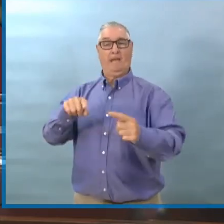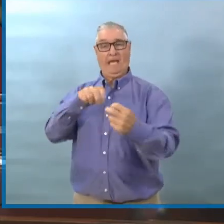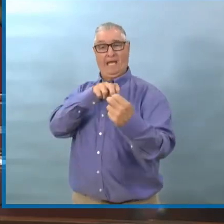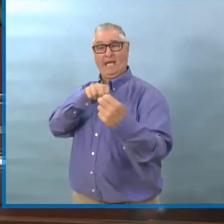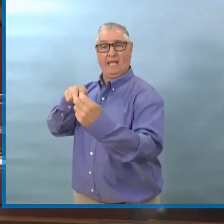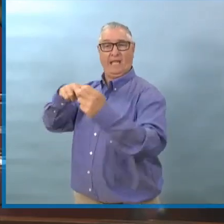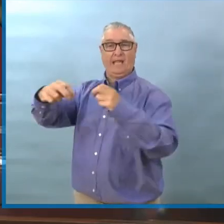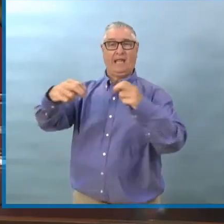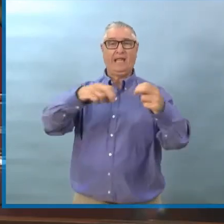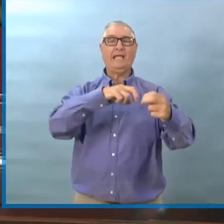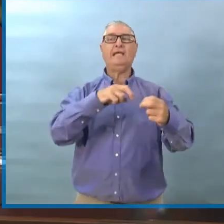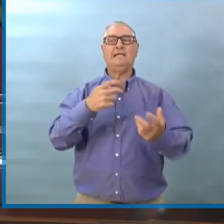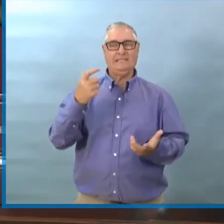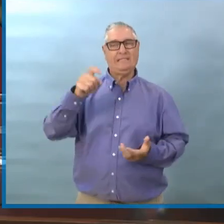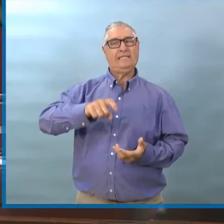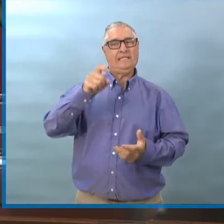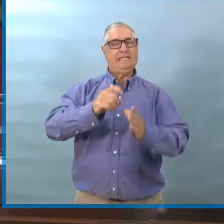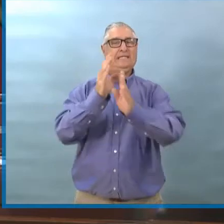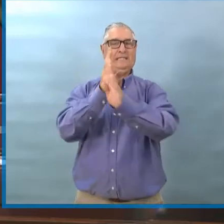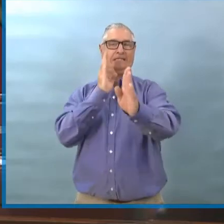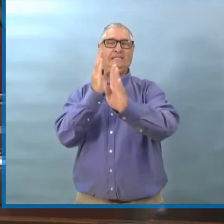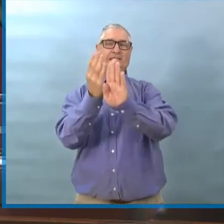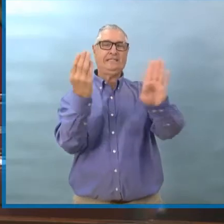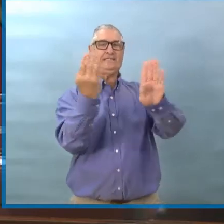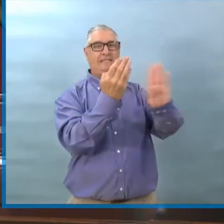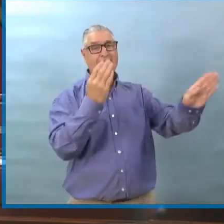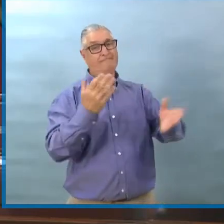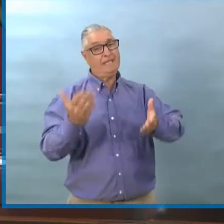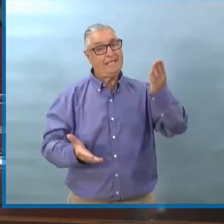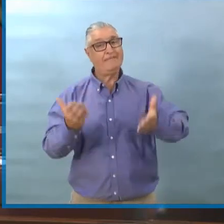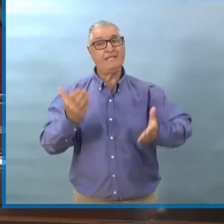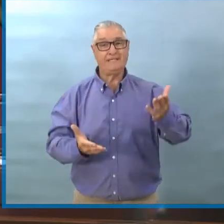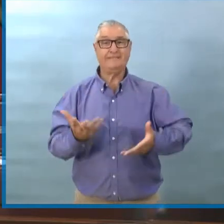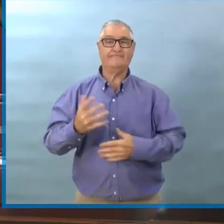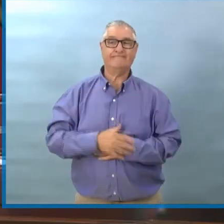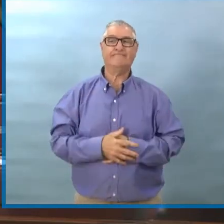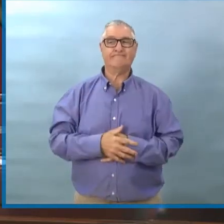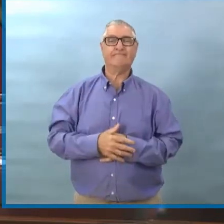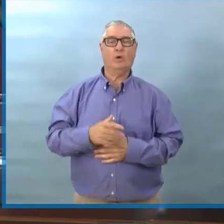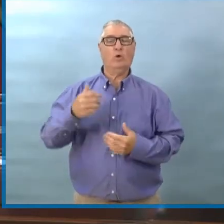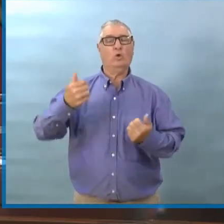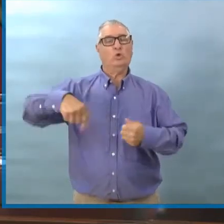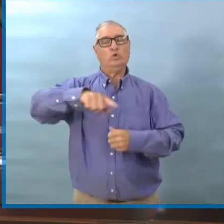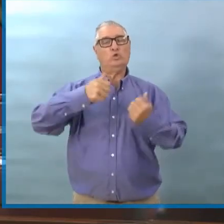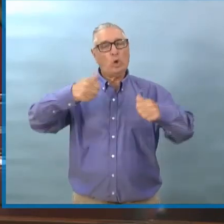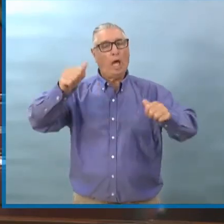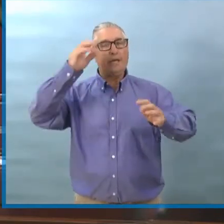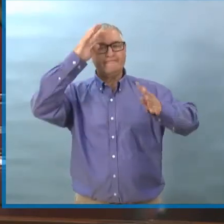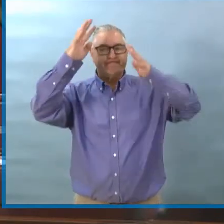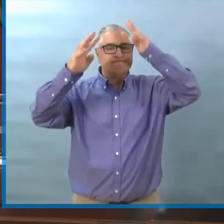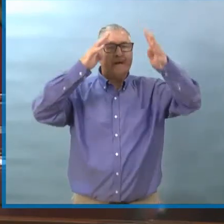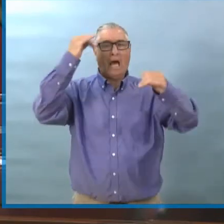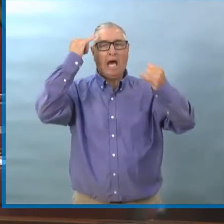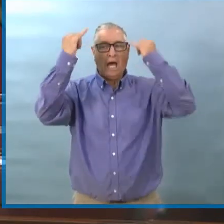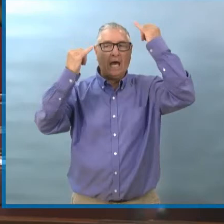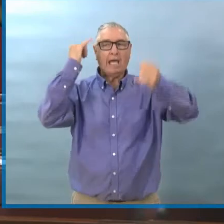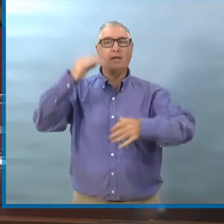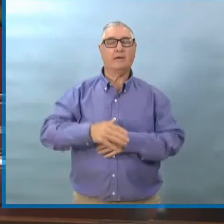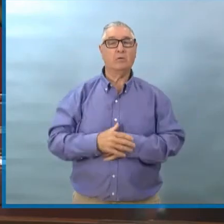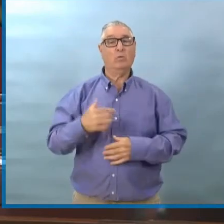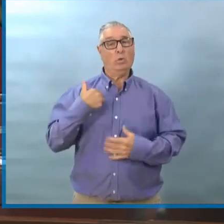barrière raisonnable là aussi. Donc, ce sont des choses qu'on essaie de trouver pour pouvoir augmenter